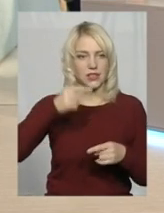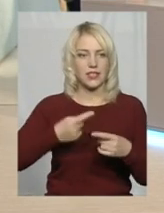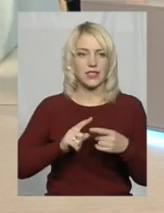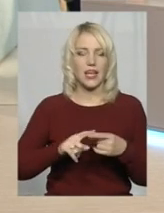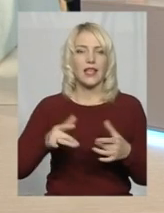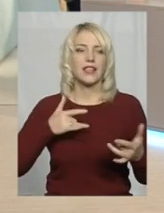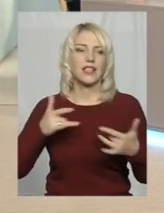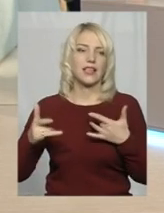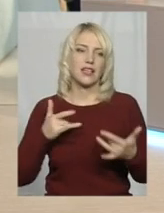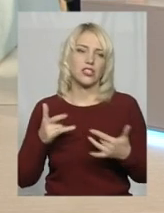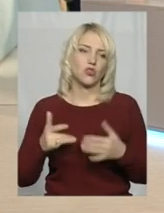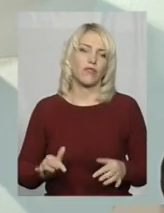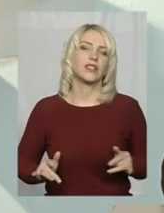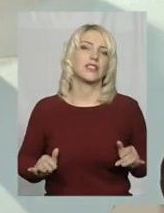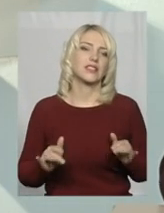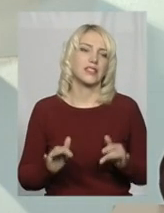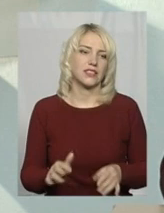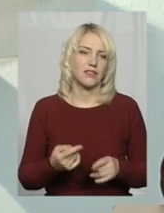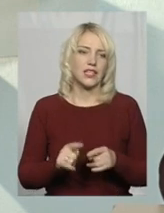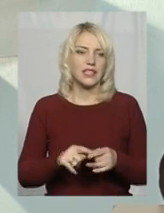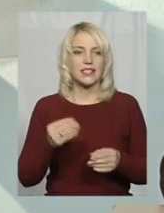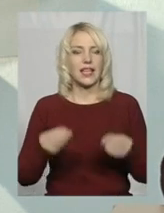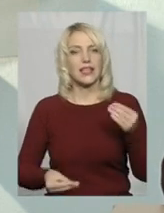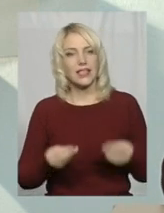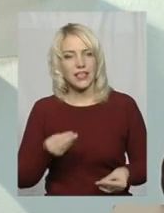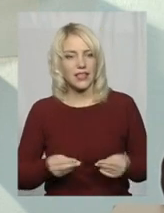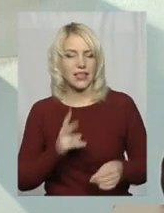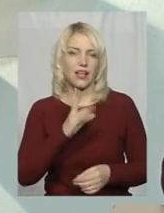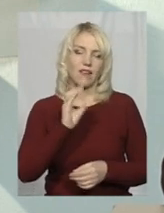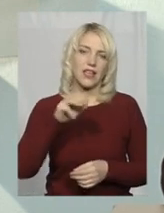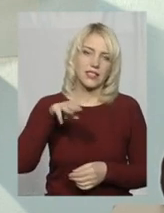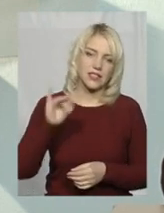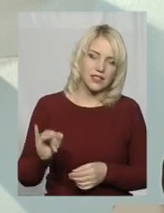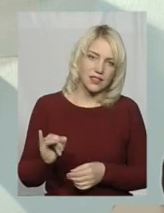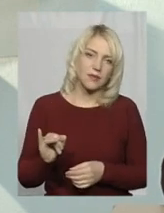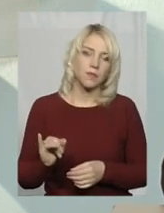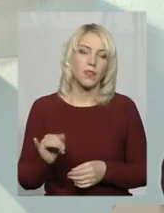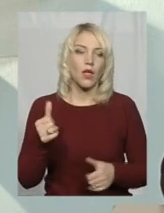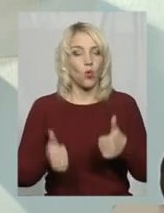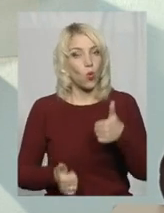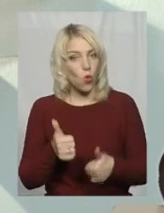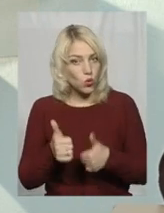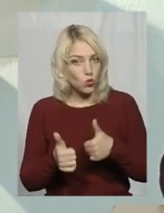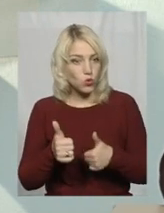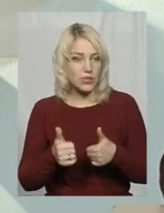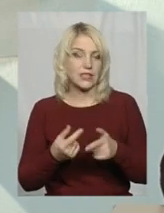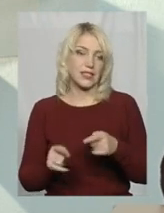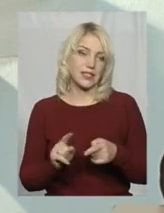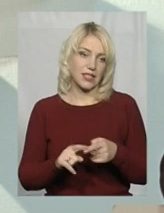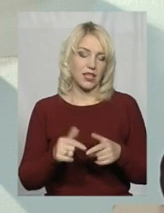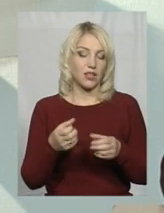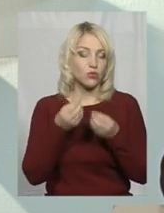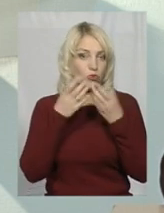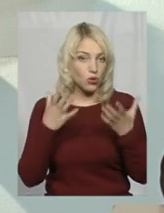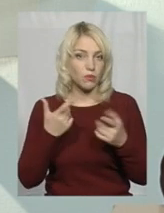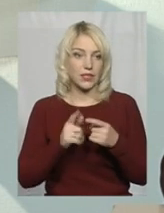театралізовані дійства, це ігри, квести, конкурси. Це дуже добре,